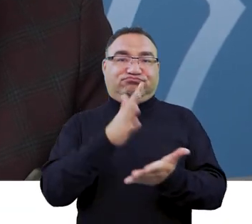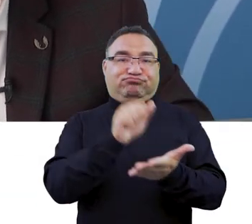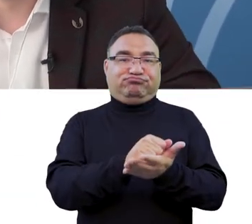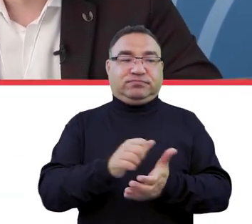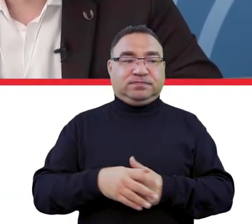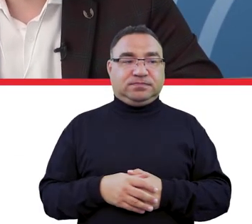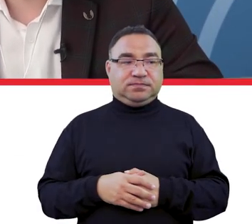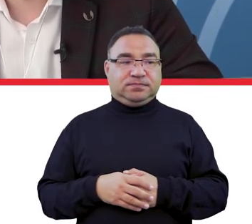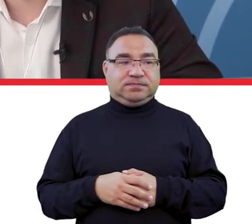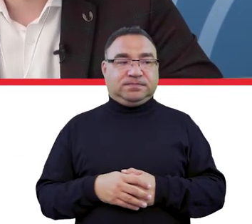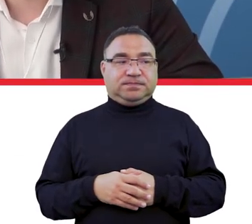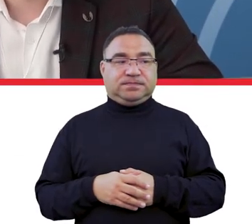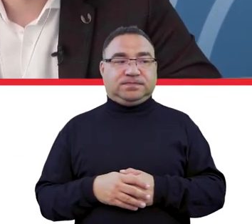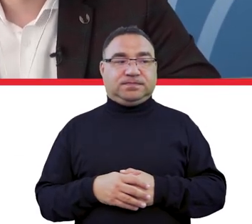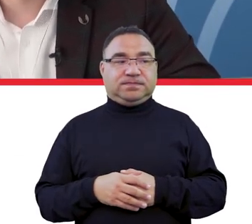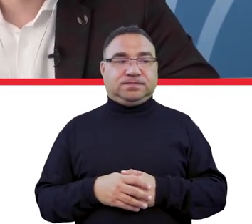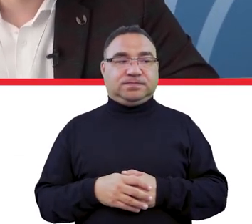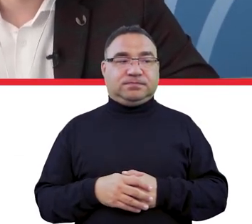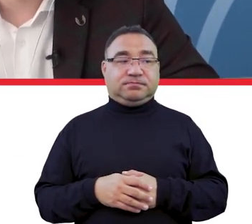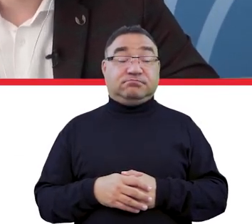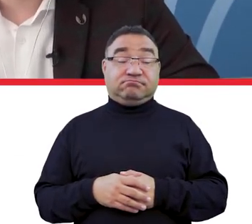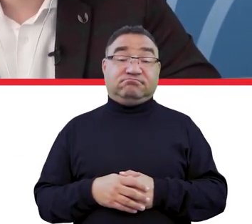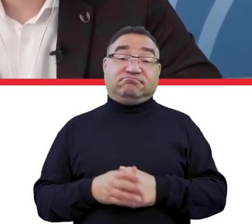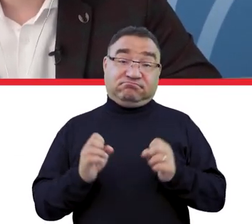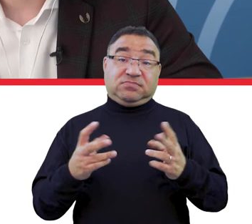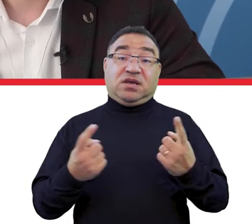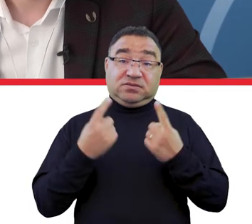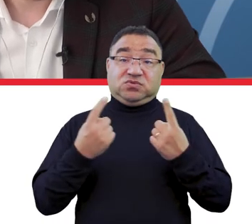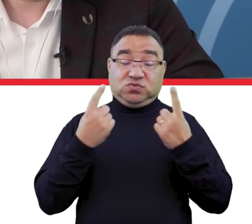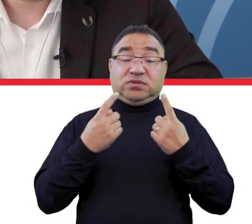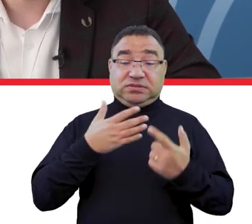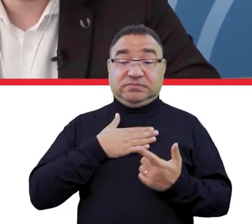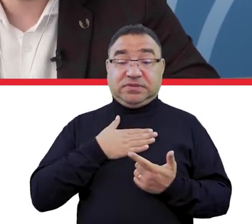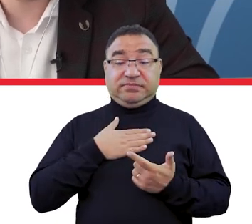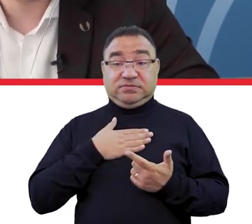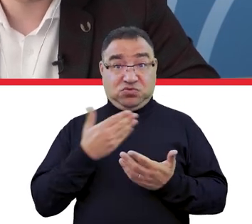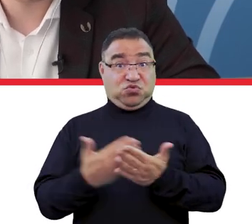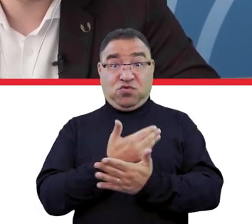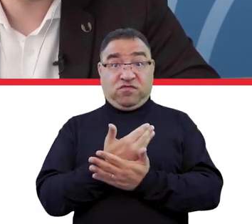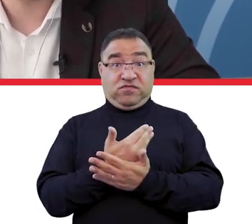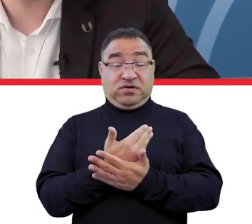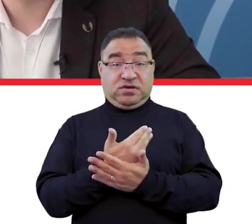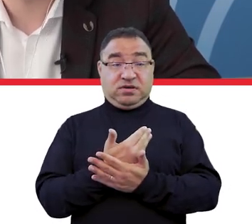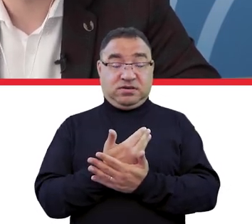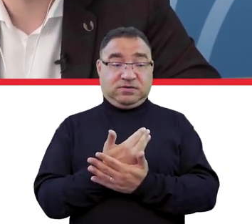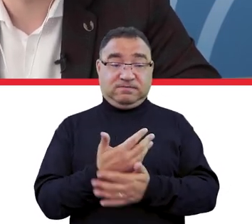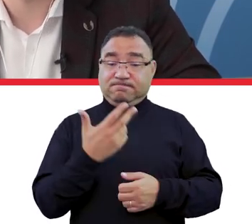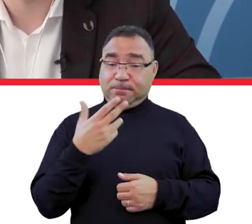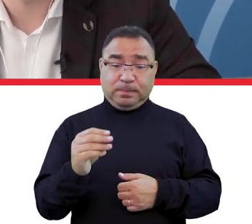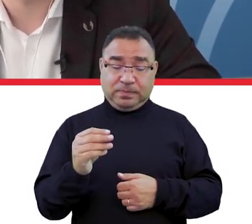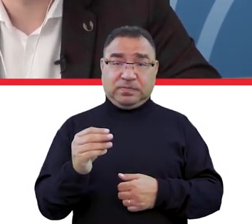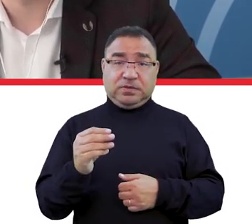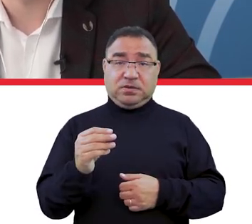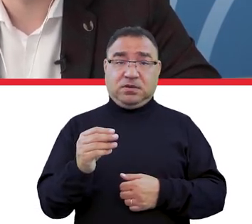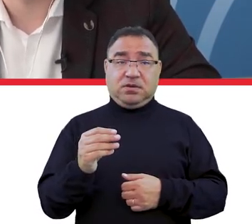No to mamy sytuację, która nie jest zupełną nowością z racji tej trudnej sytuacji